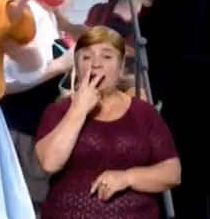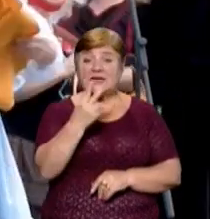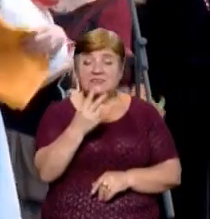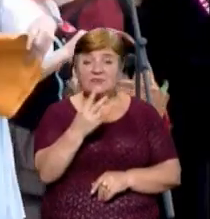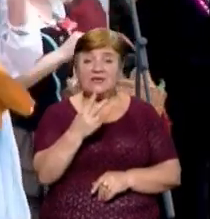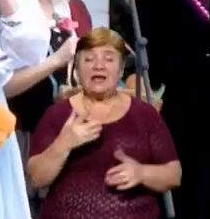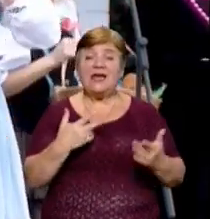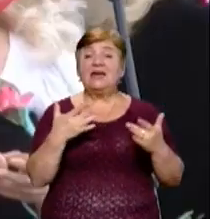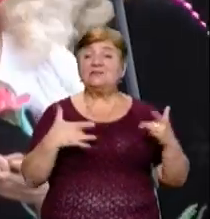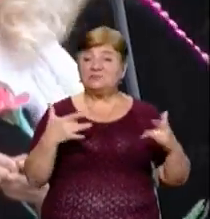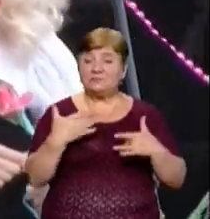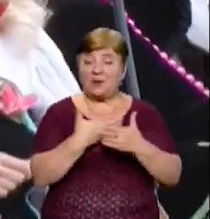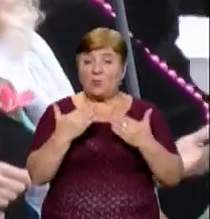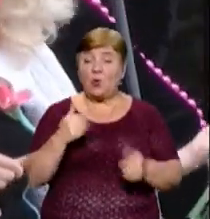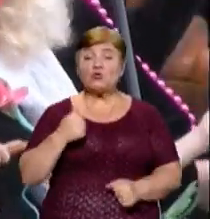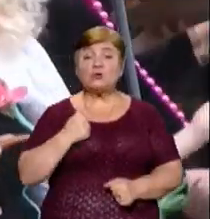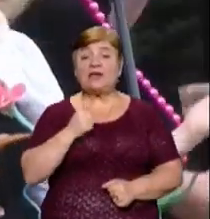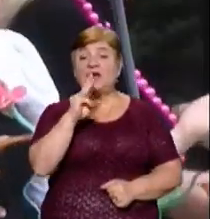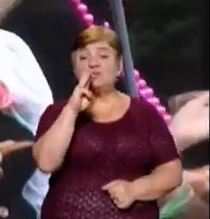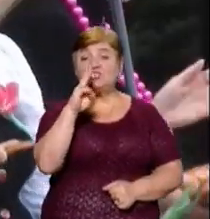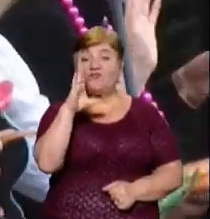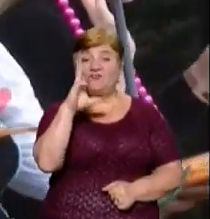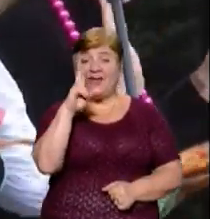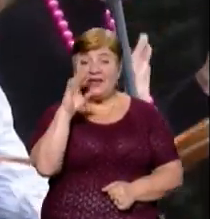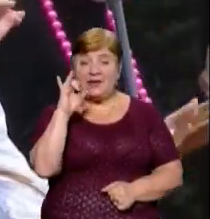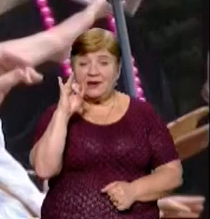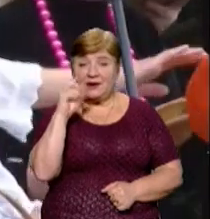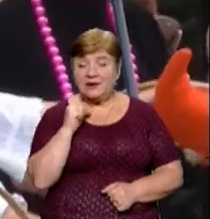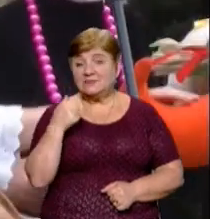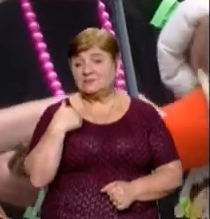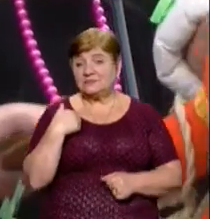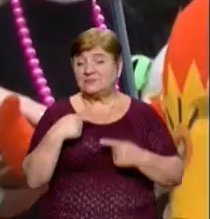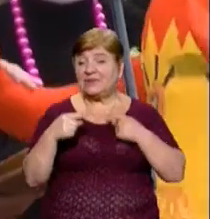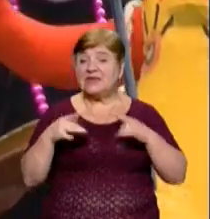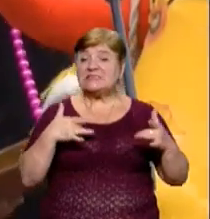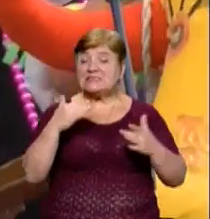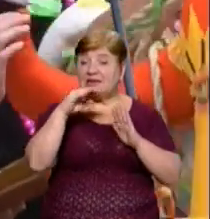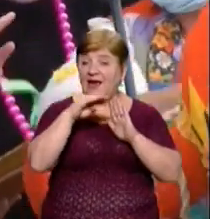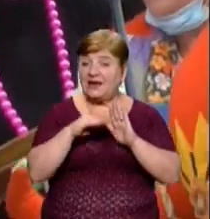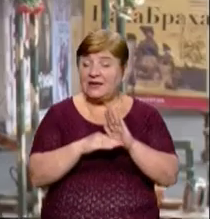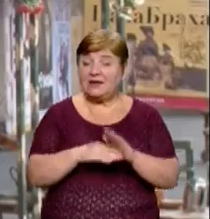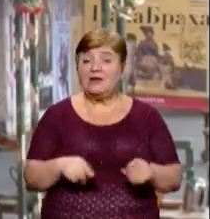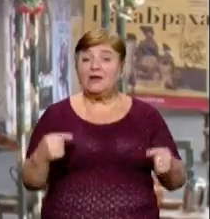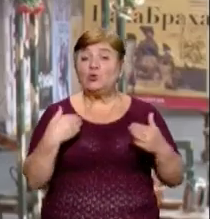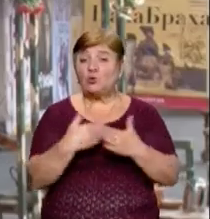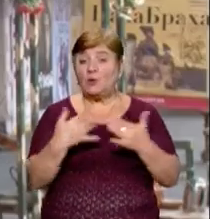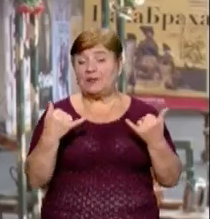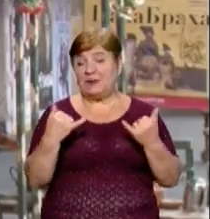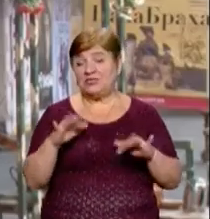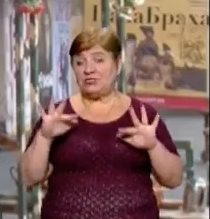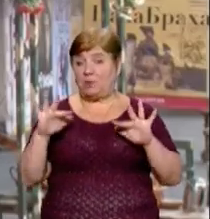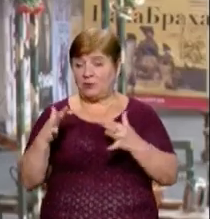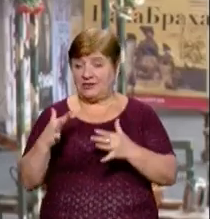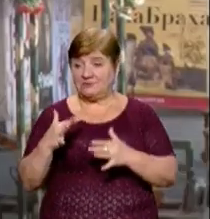виставу про солдата Швейка. Зараз актори зіграли кілька уривків. Сценарій Василь Шершун адаптував до теперішніх